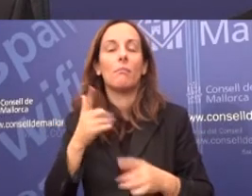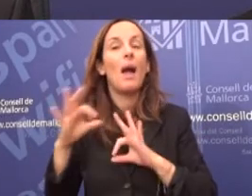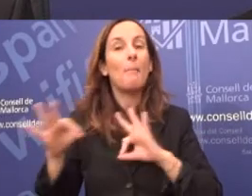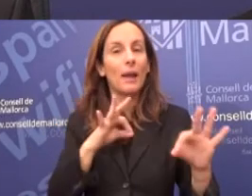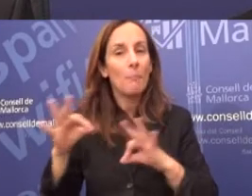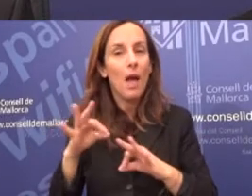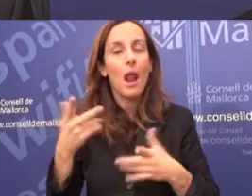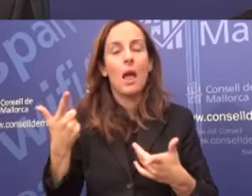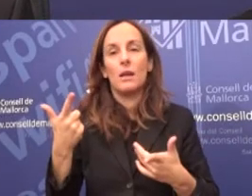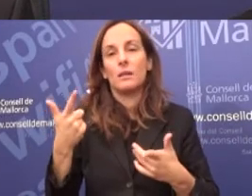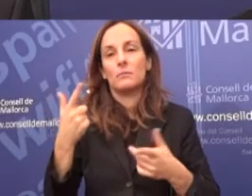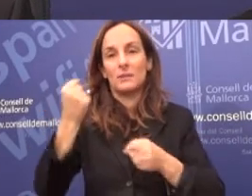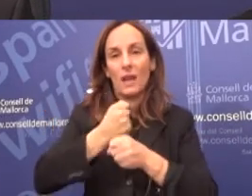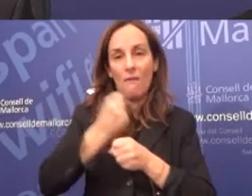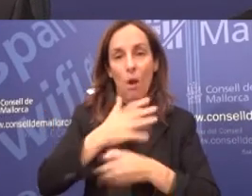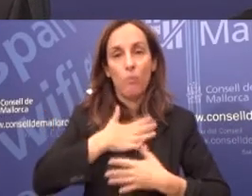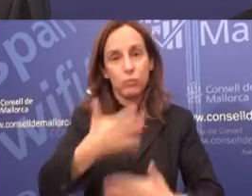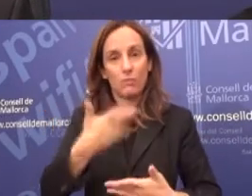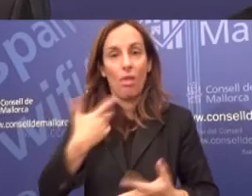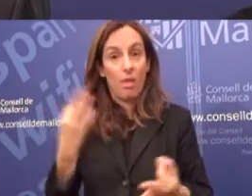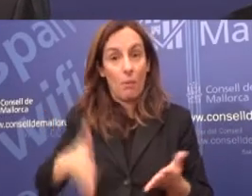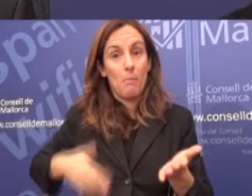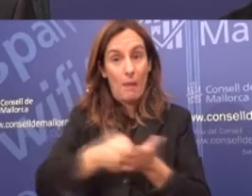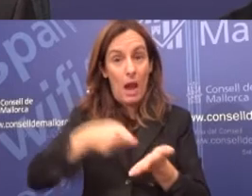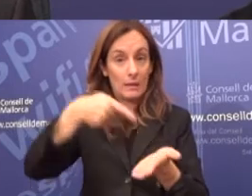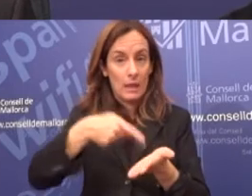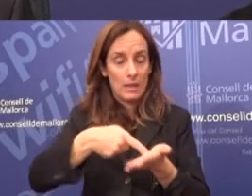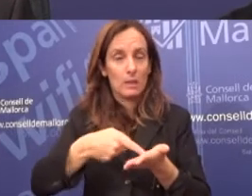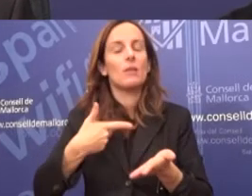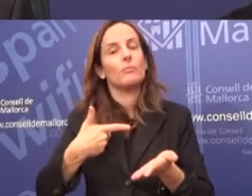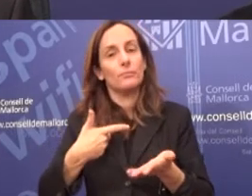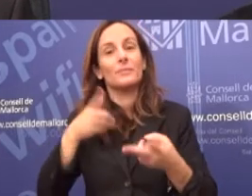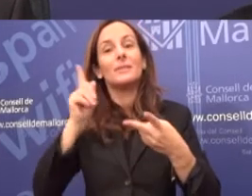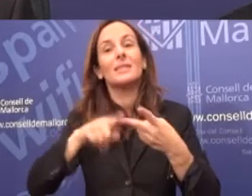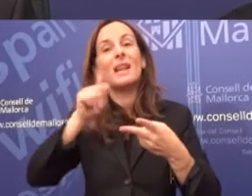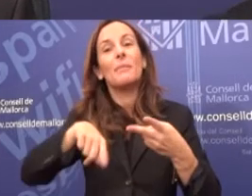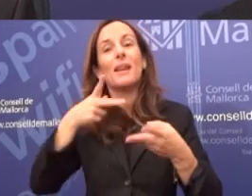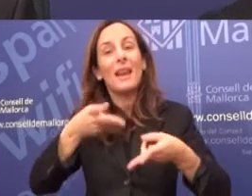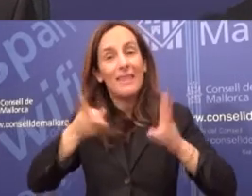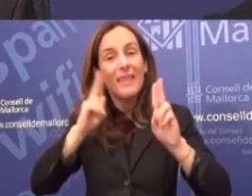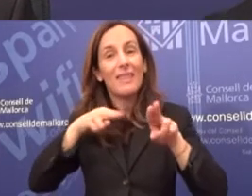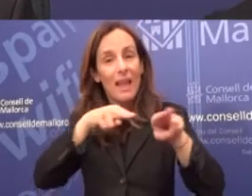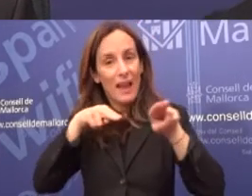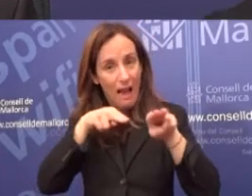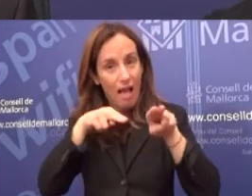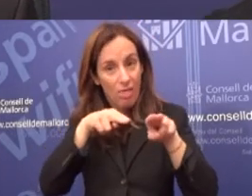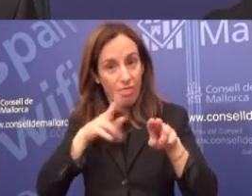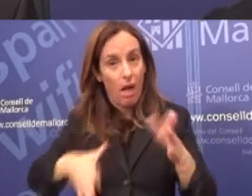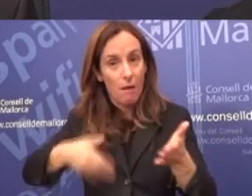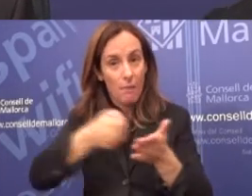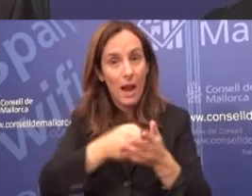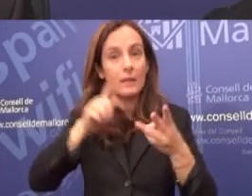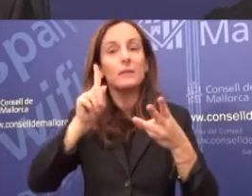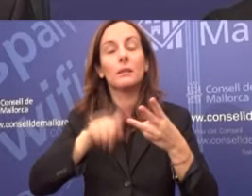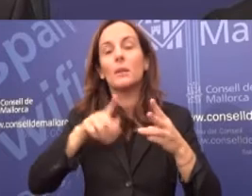de personal, quan tenim en aquest moment algun bors cins oberts, taxes per l'autògament de llicències i vedat de casa,